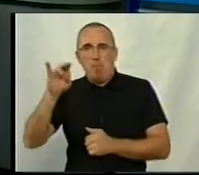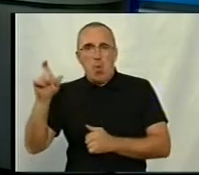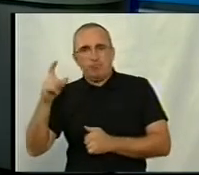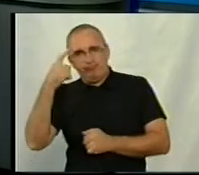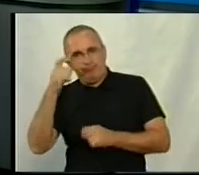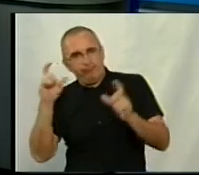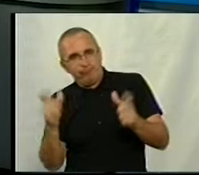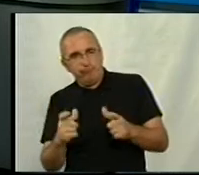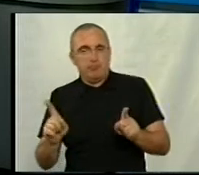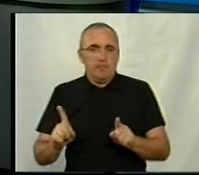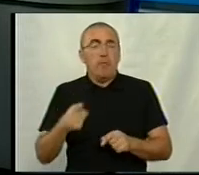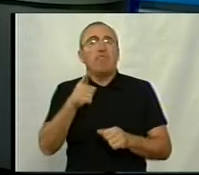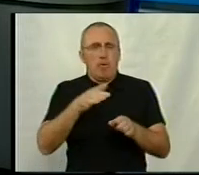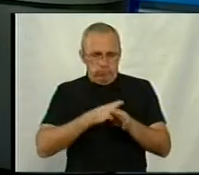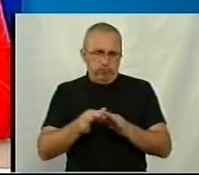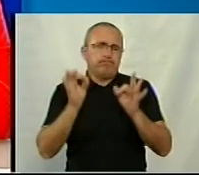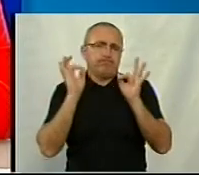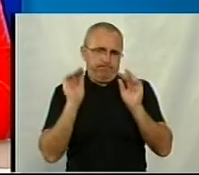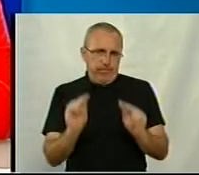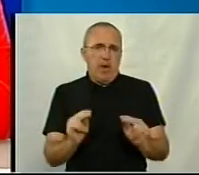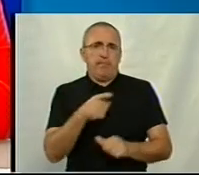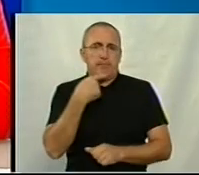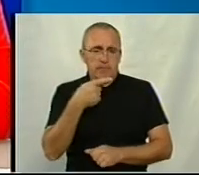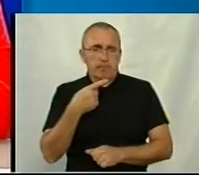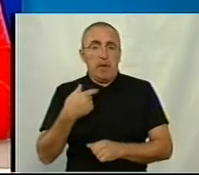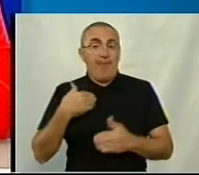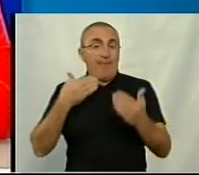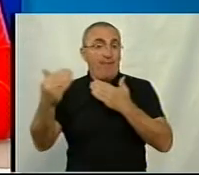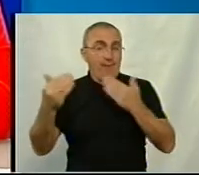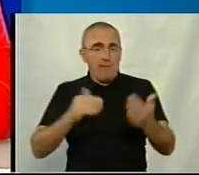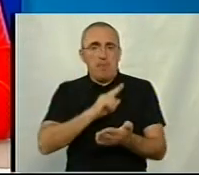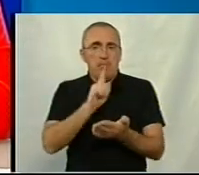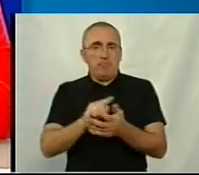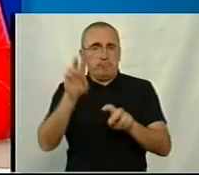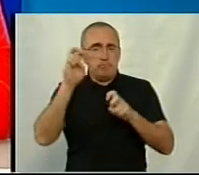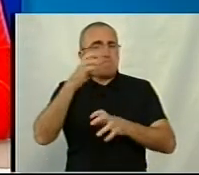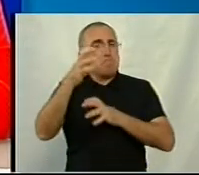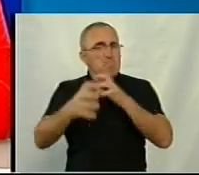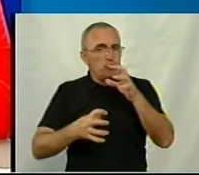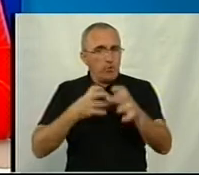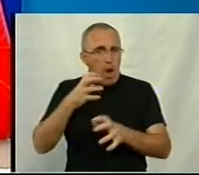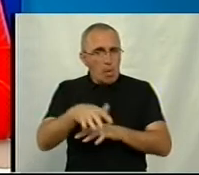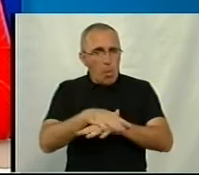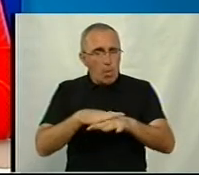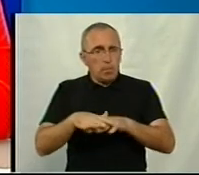і буде. Так, ви абсолютно праві, тому що наша виставка має статус міжнародної. На виставку